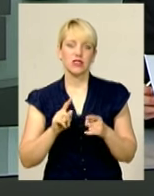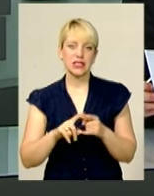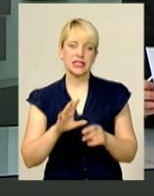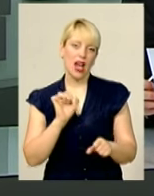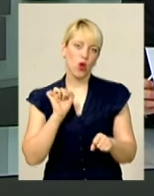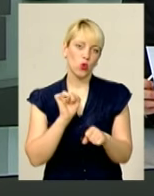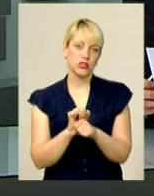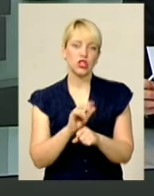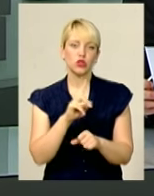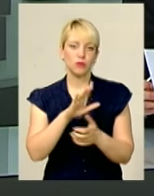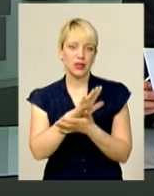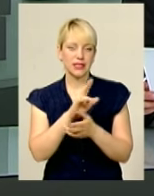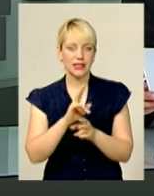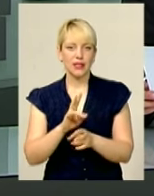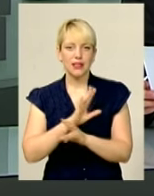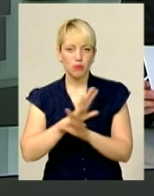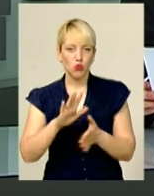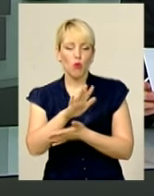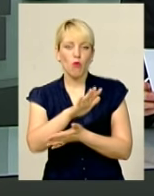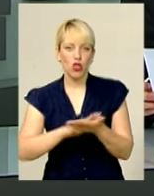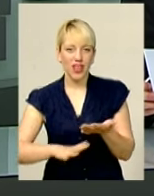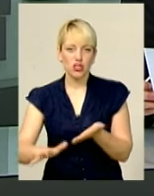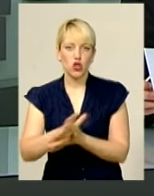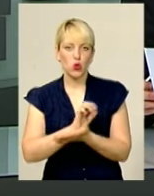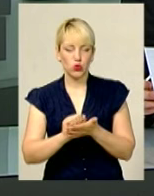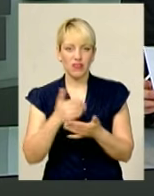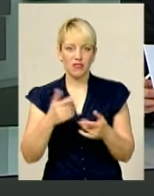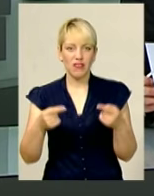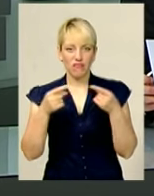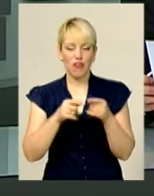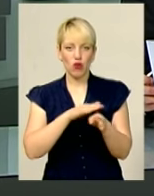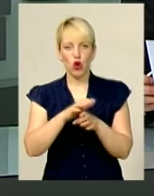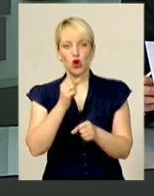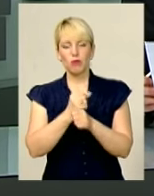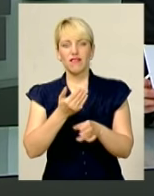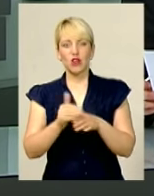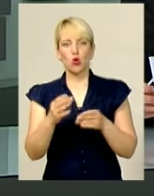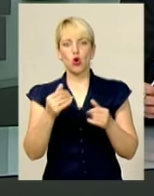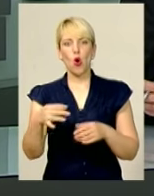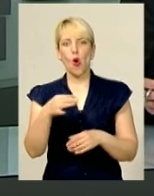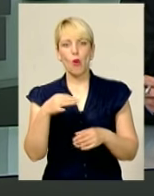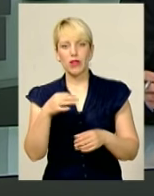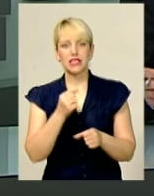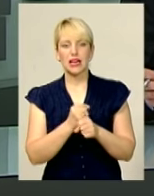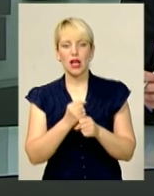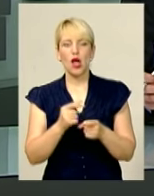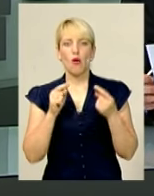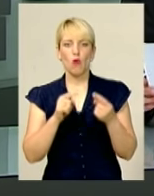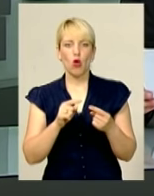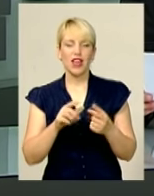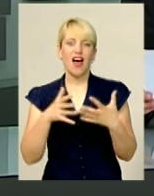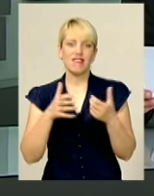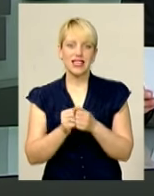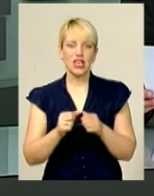подальшого руйнування. Вже визначено виконавця робіт та виділено кошти з обласного бюджету. Протиаварійні та консерваційні